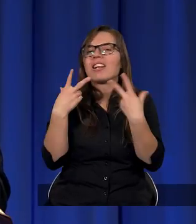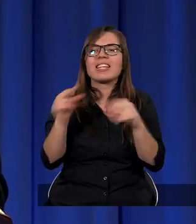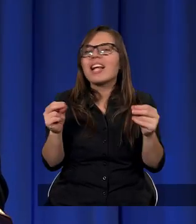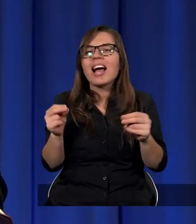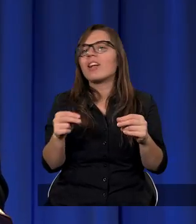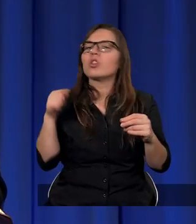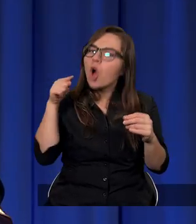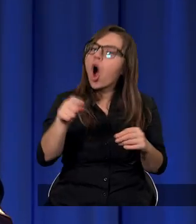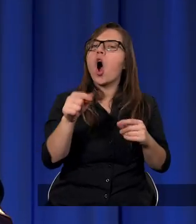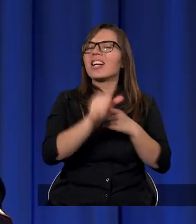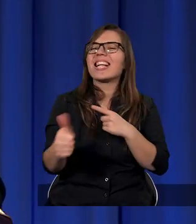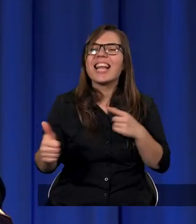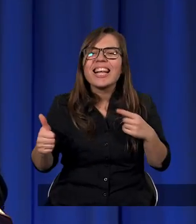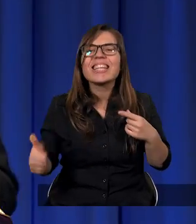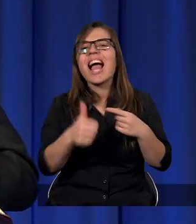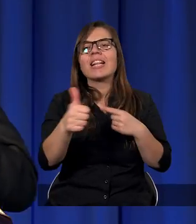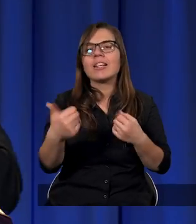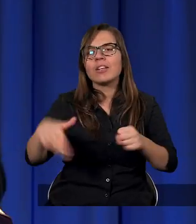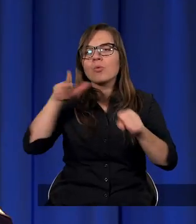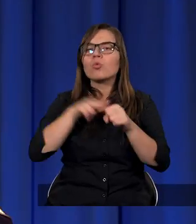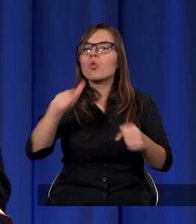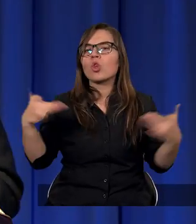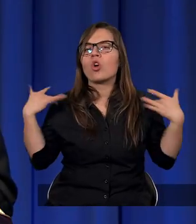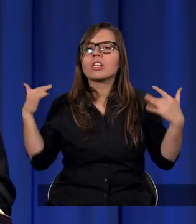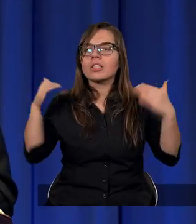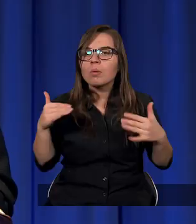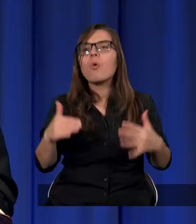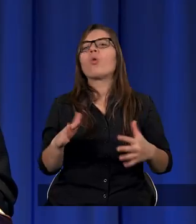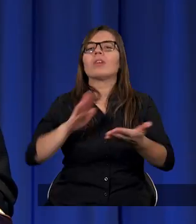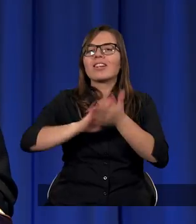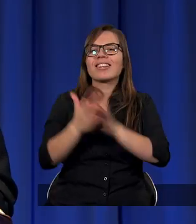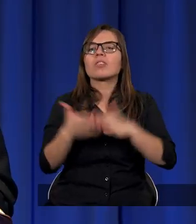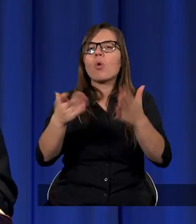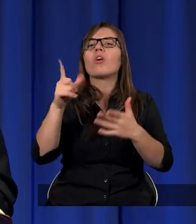to On jest jedynym, który mógł to życie położyć za nas.